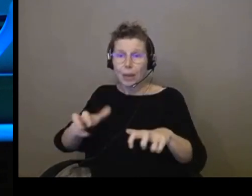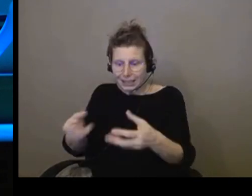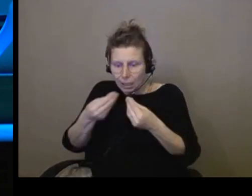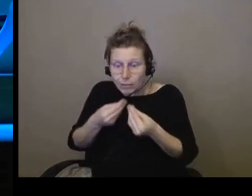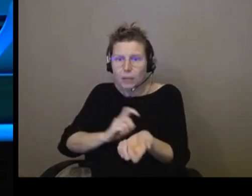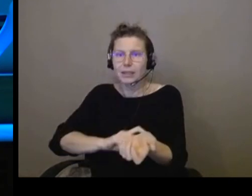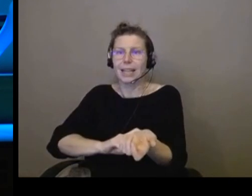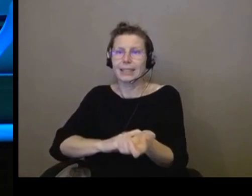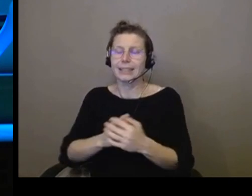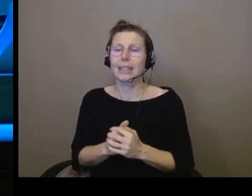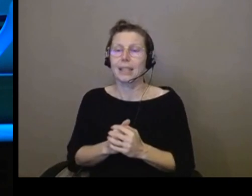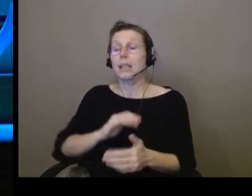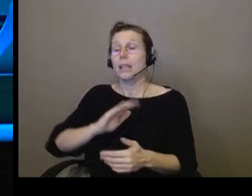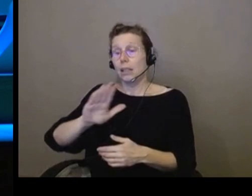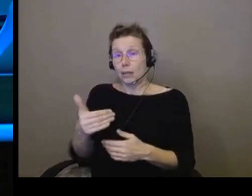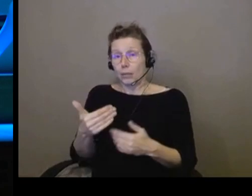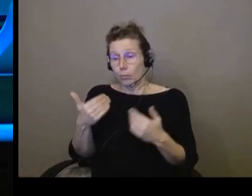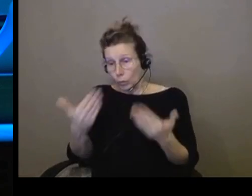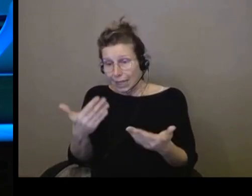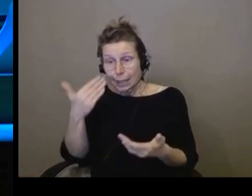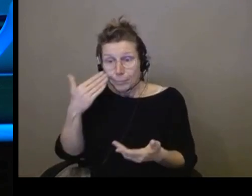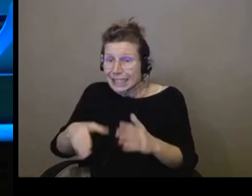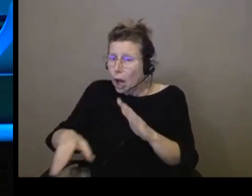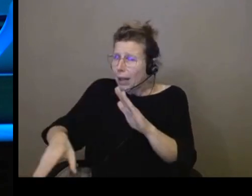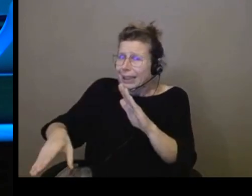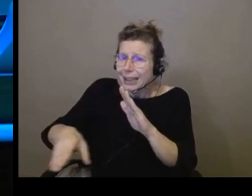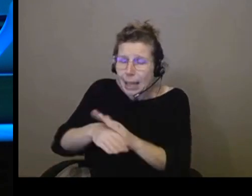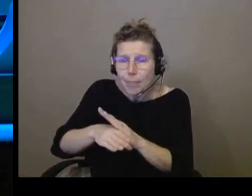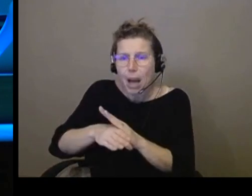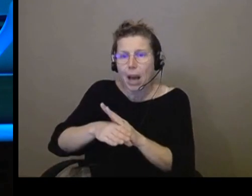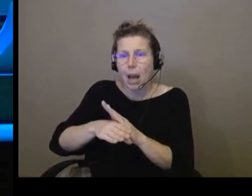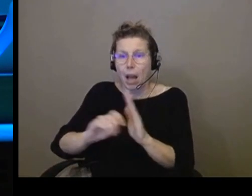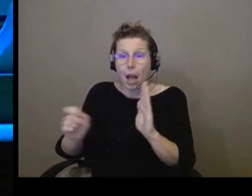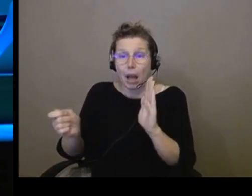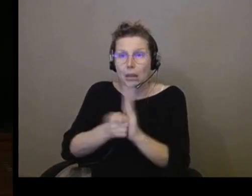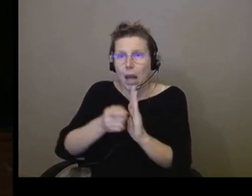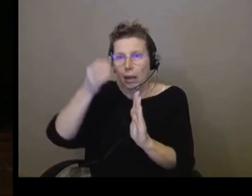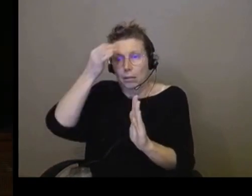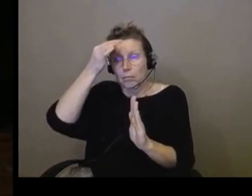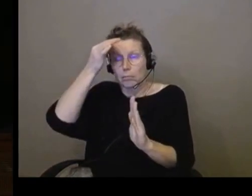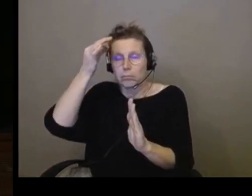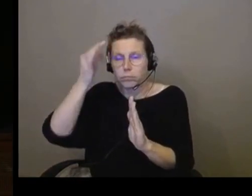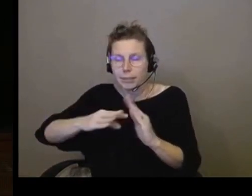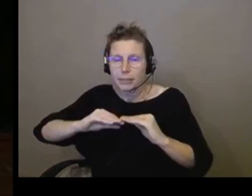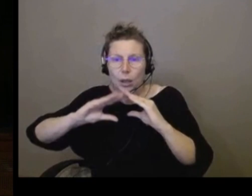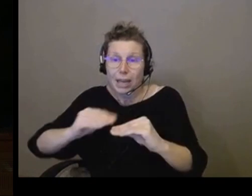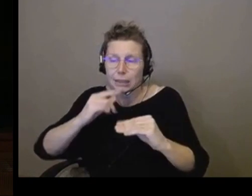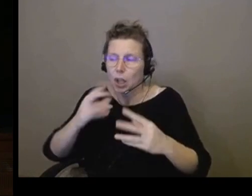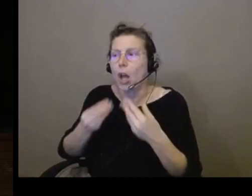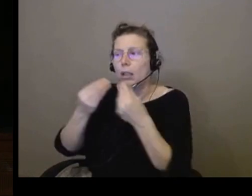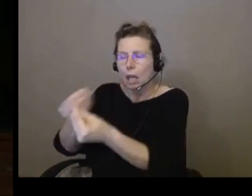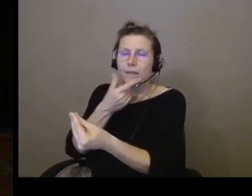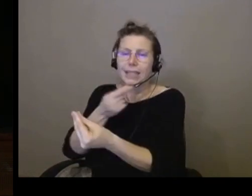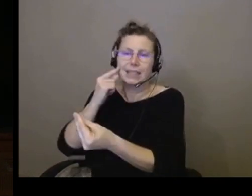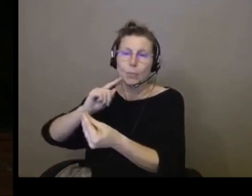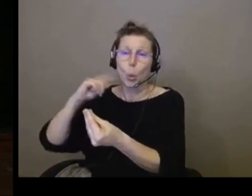si on le met dès le début quand on conçoit, on va faciliter pour tout le monde. Oui, parce que du coup, vous héritez d'un réseau qui n plus très jeune,